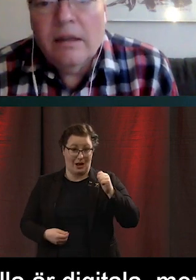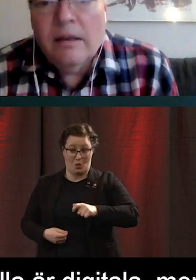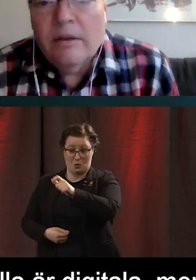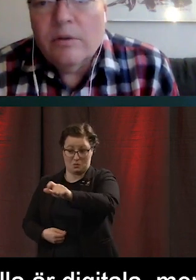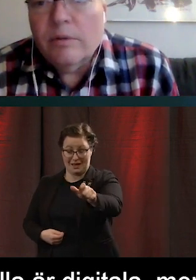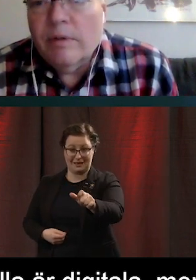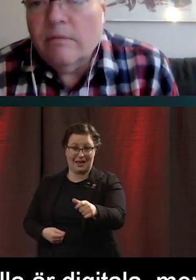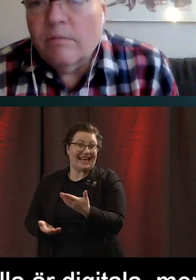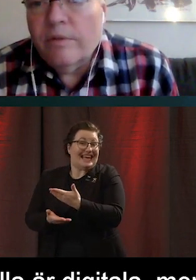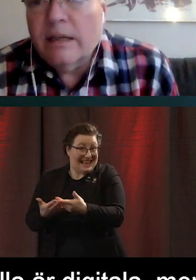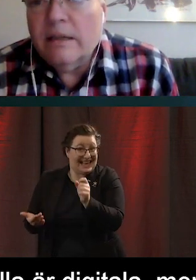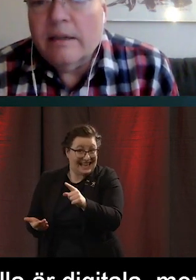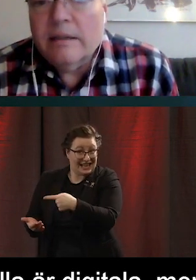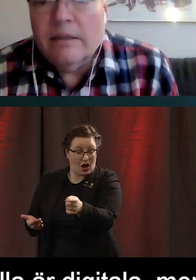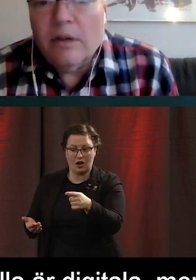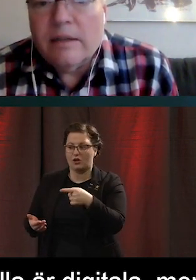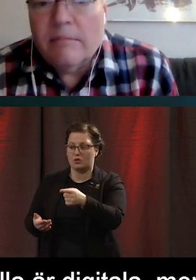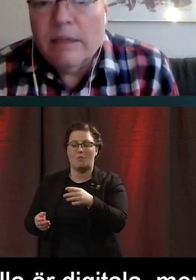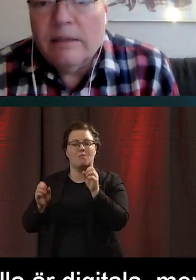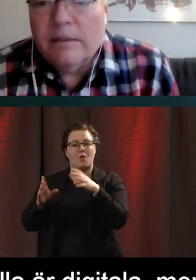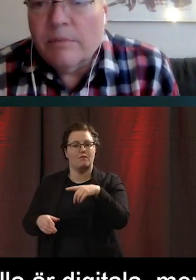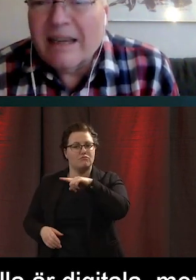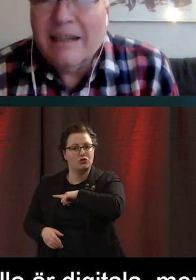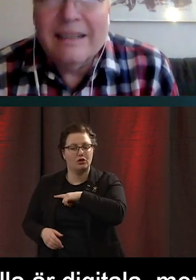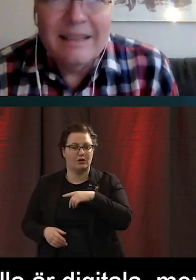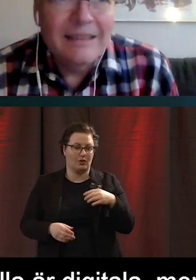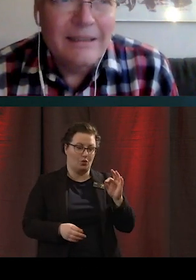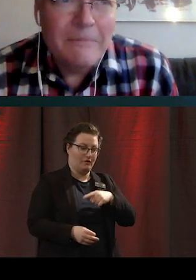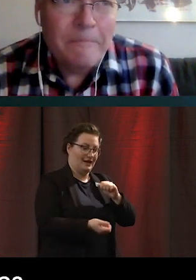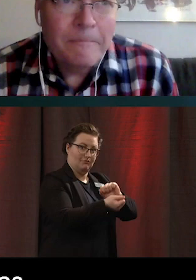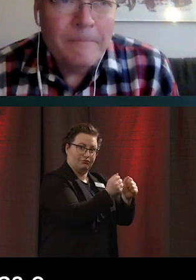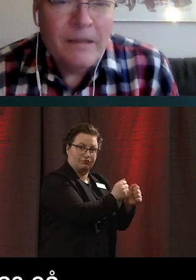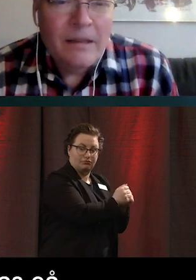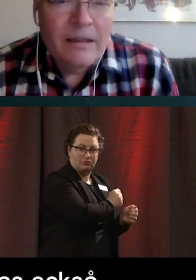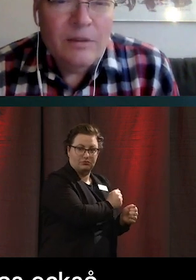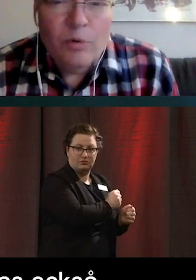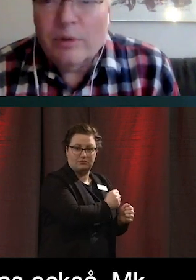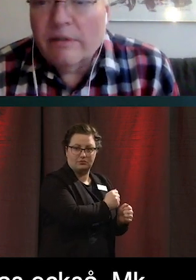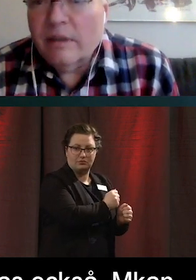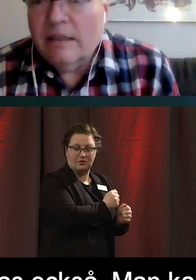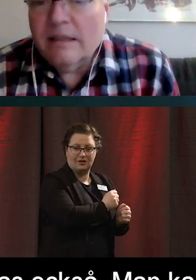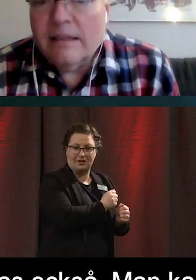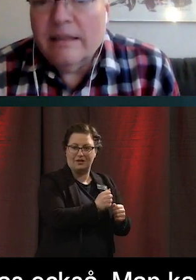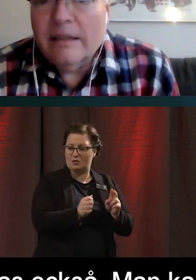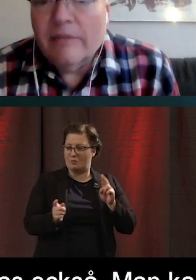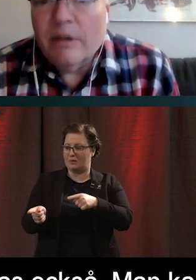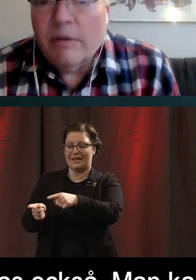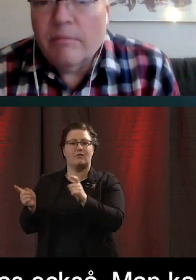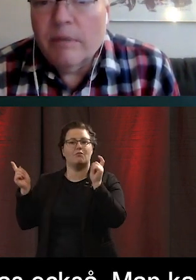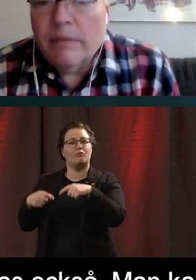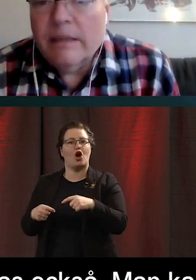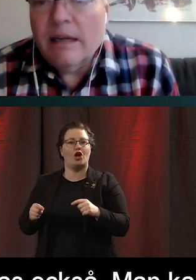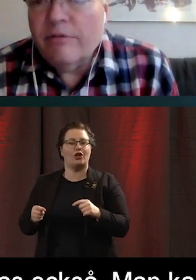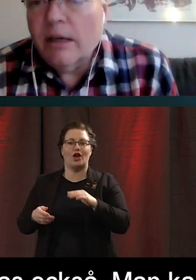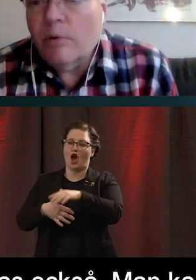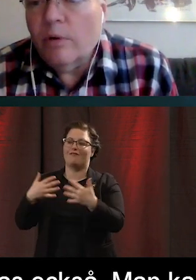hur vi förändrar det digitala samhället. Så man kan egentligen inte stå utanför digitaliseringen här. Man